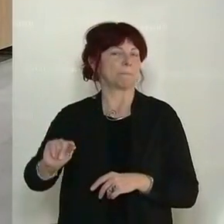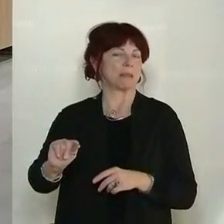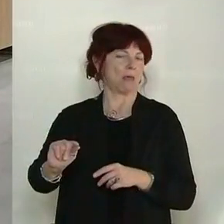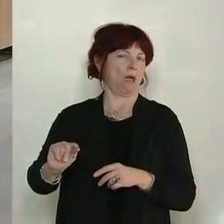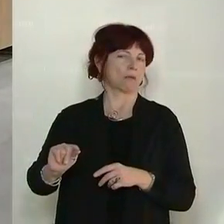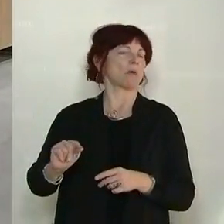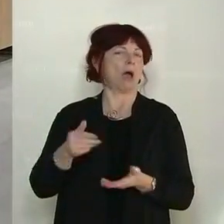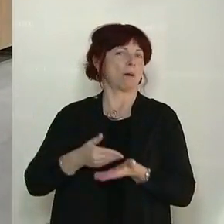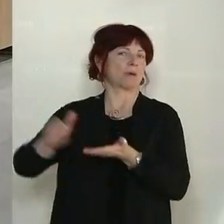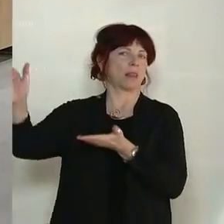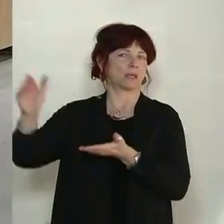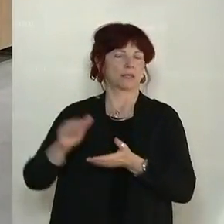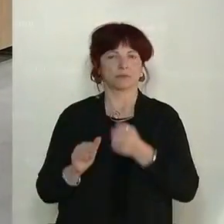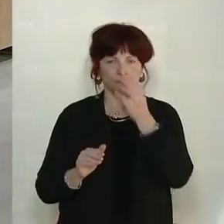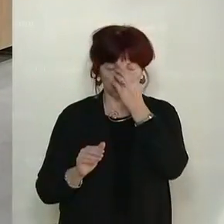abgelehnt.